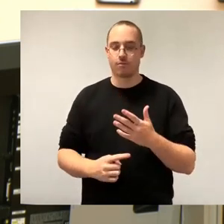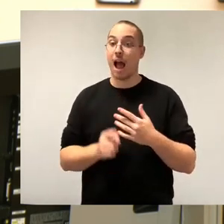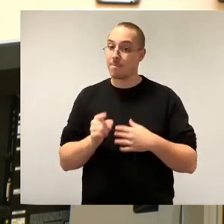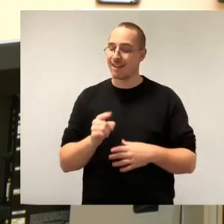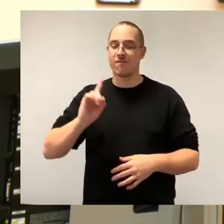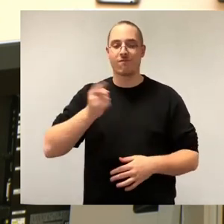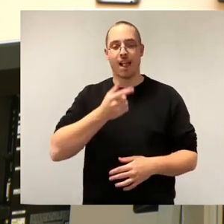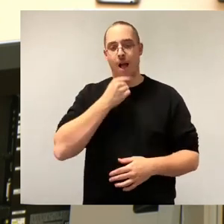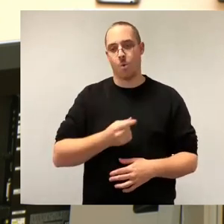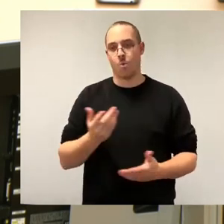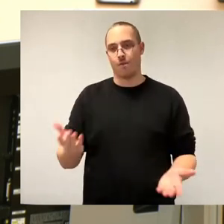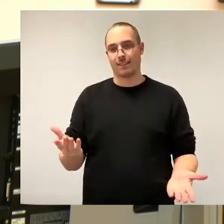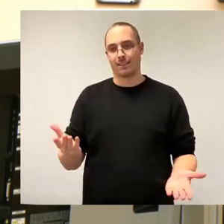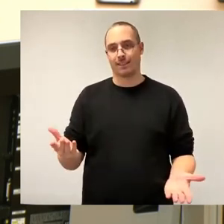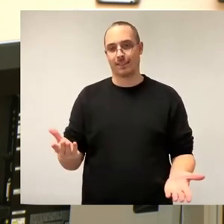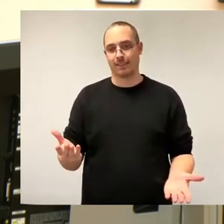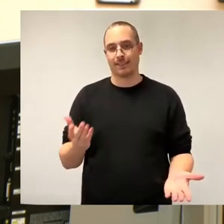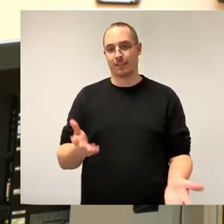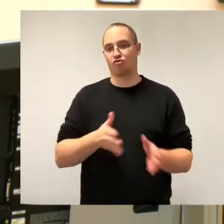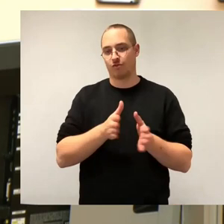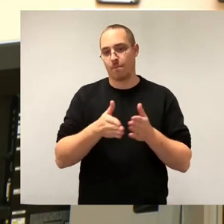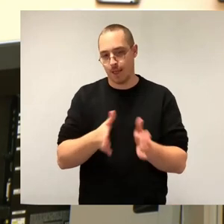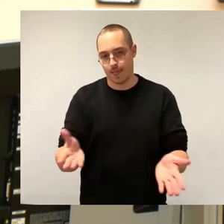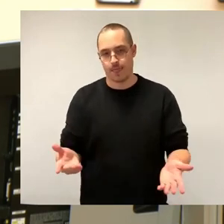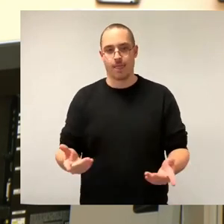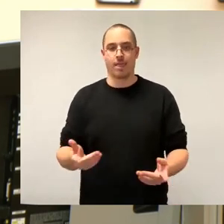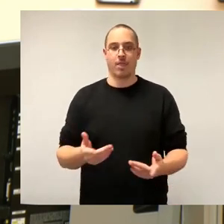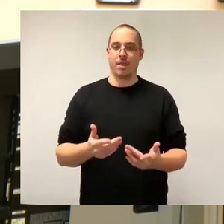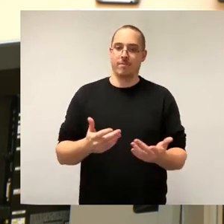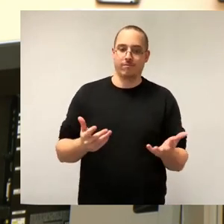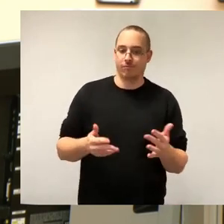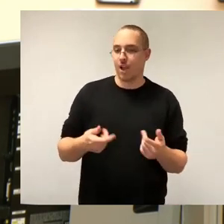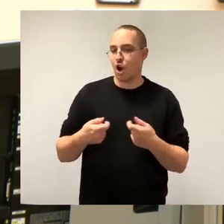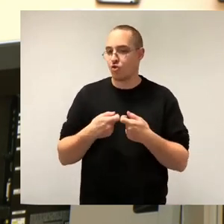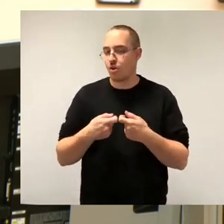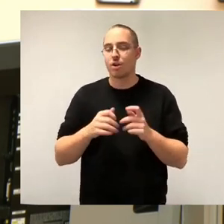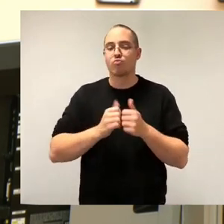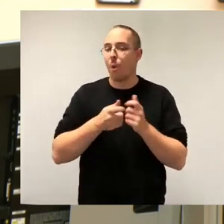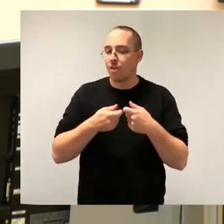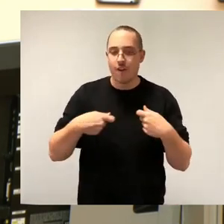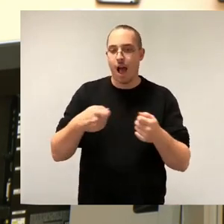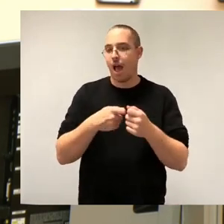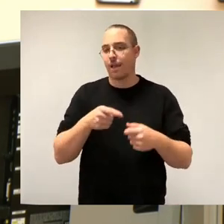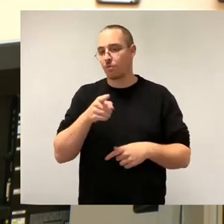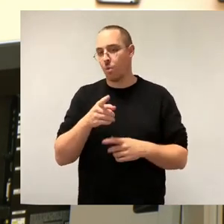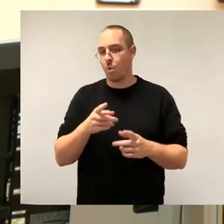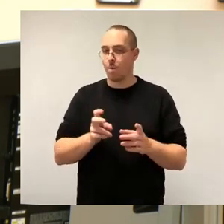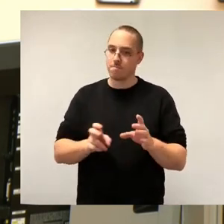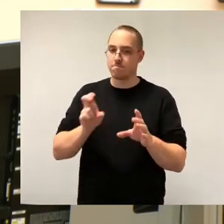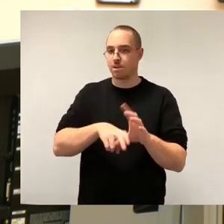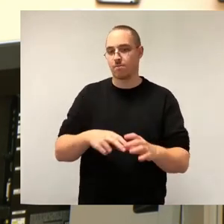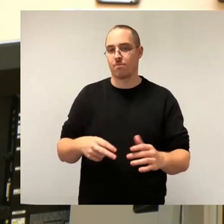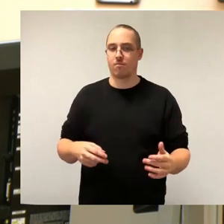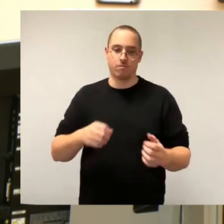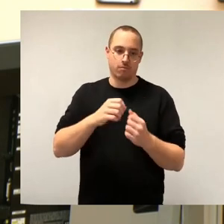kulturelle Veranstaltungen oder Wettkämpfe der Dresdner Sportvereine besichtigen. da reicht es, wenn wir etwas elbaufwärts schauen, wie es die